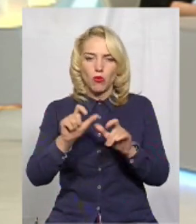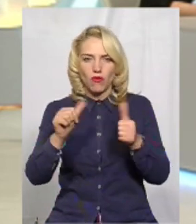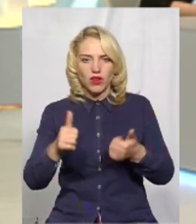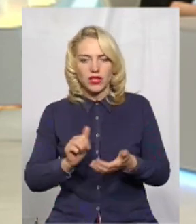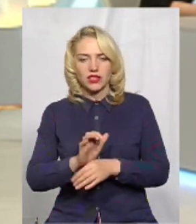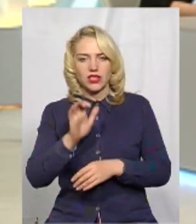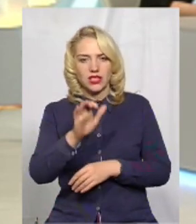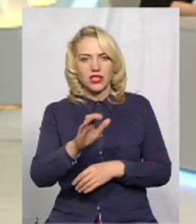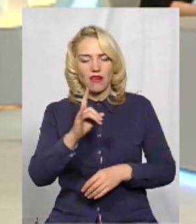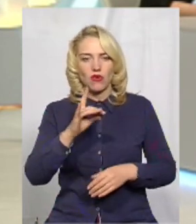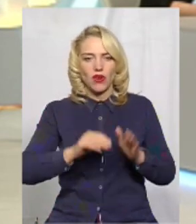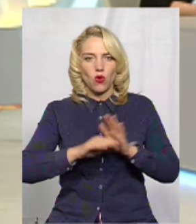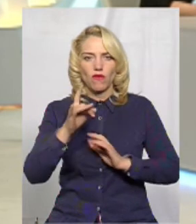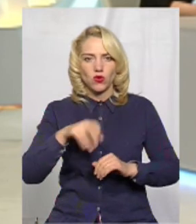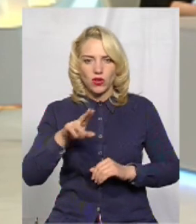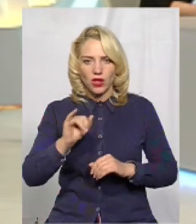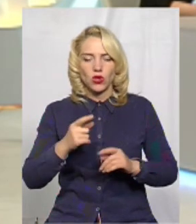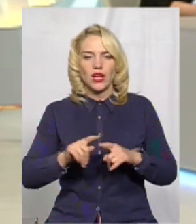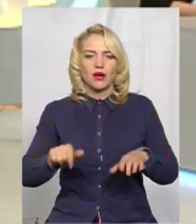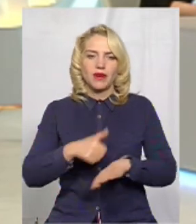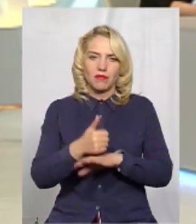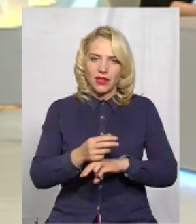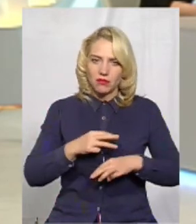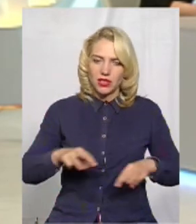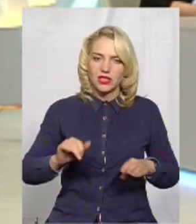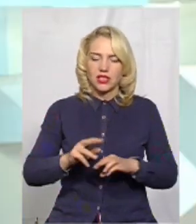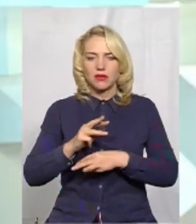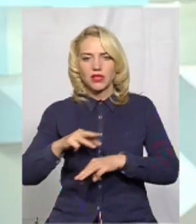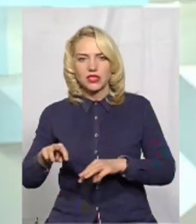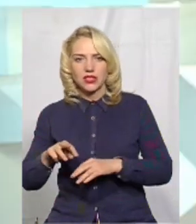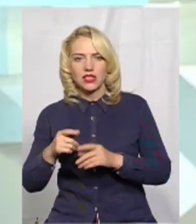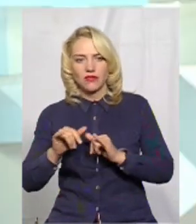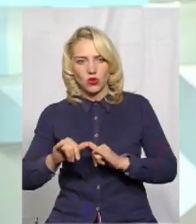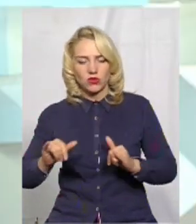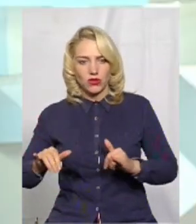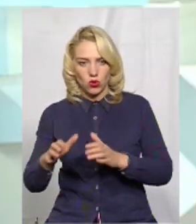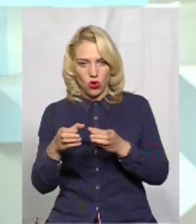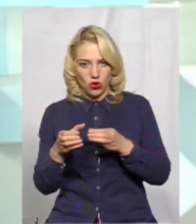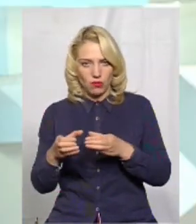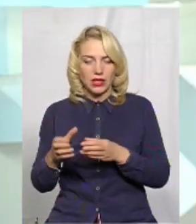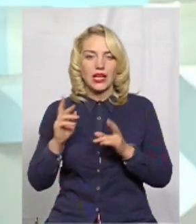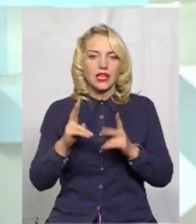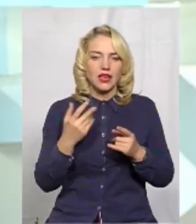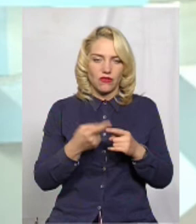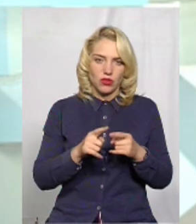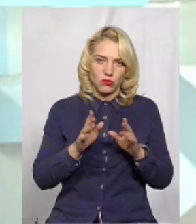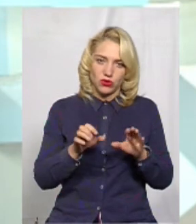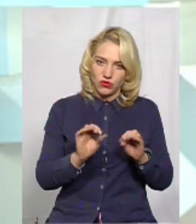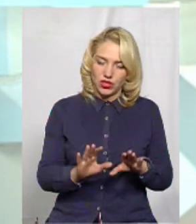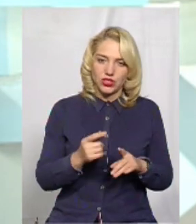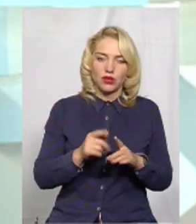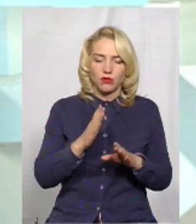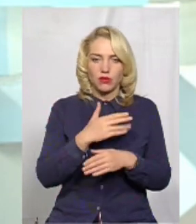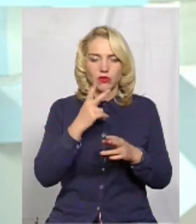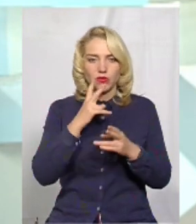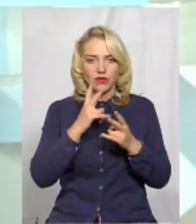Верховну Раду, так і на прем'єр-міністра, так і на Міністерство розвитку громад. Як вони будуть вирішені, ми будемо